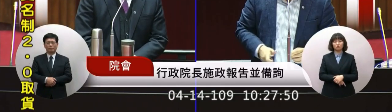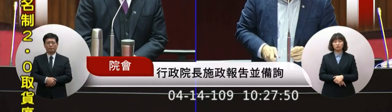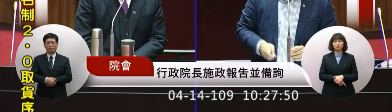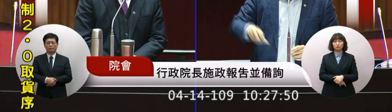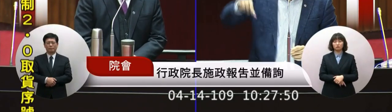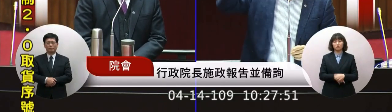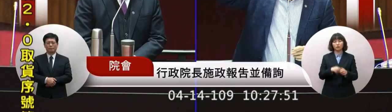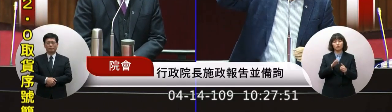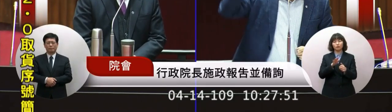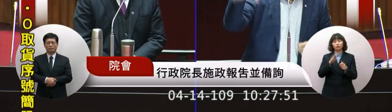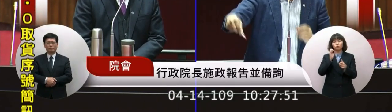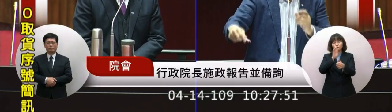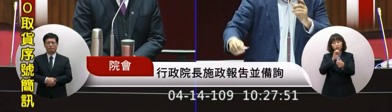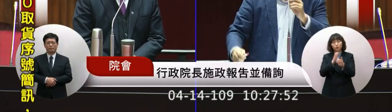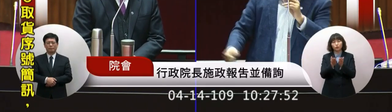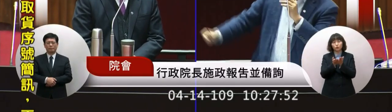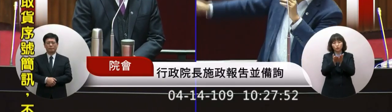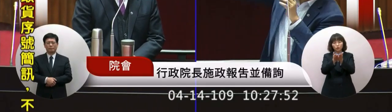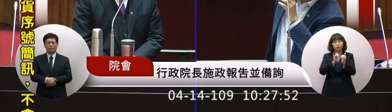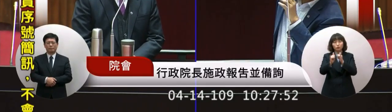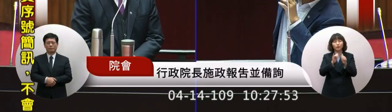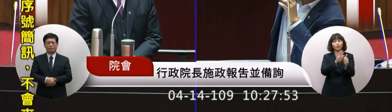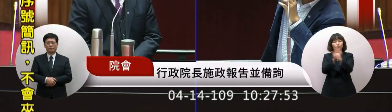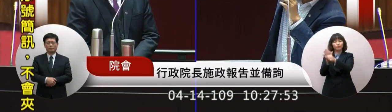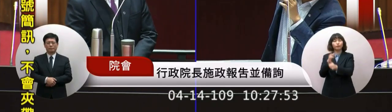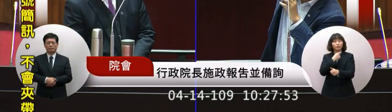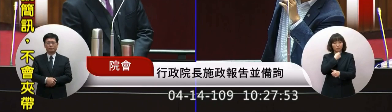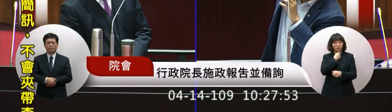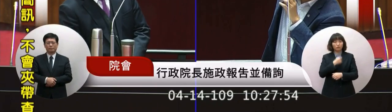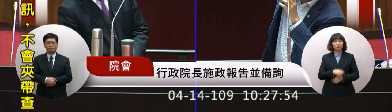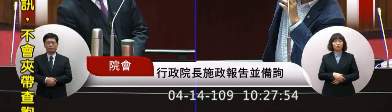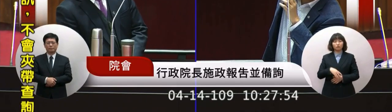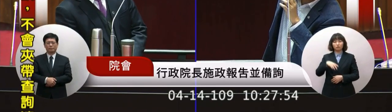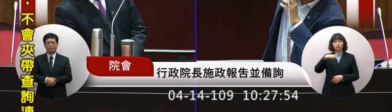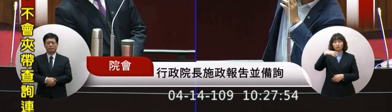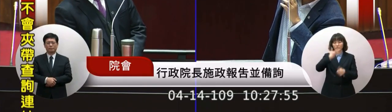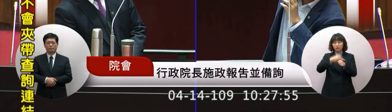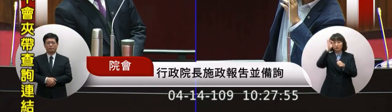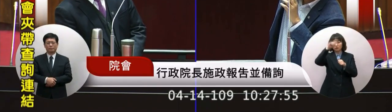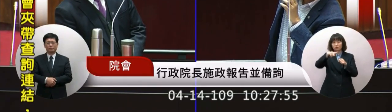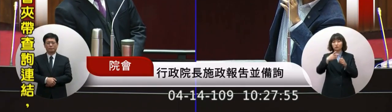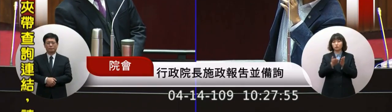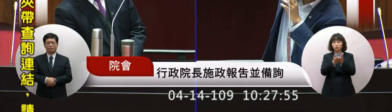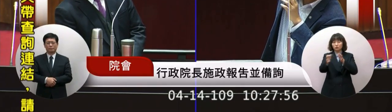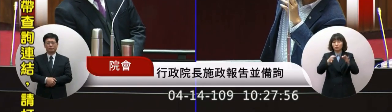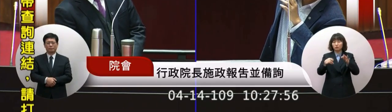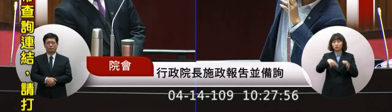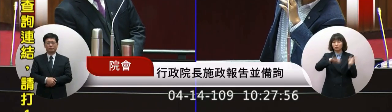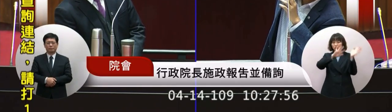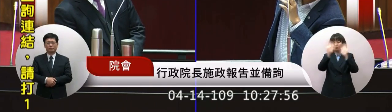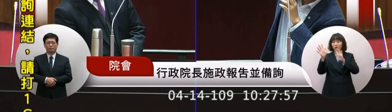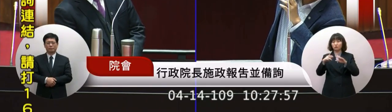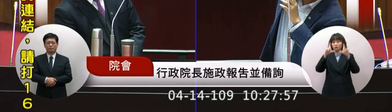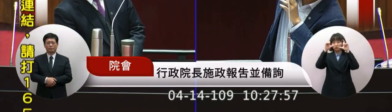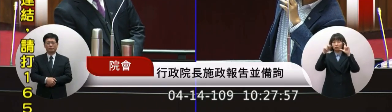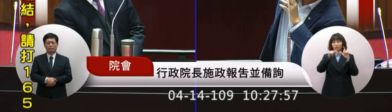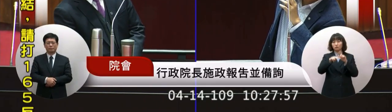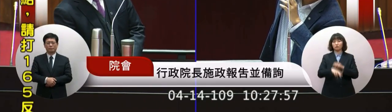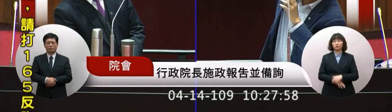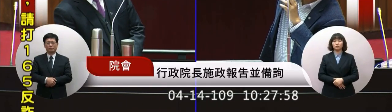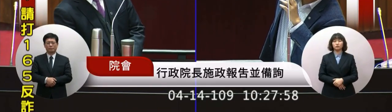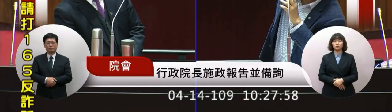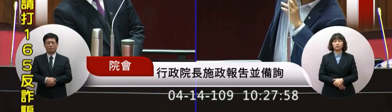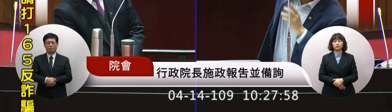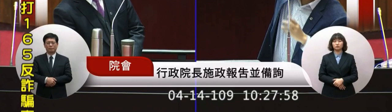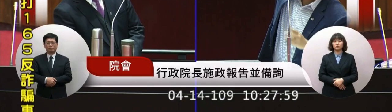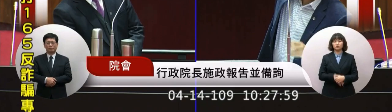困我們就說虛民愛照顧因為我給你看一個我都去虛市場看的這樣你說那